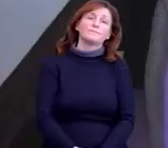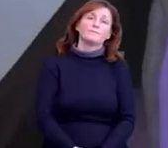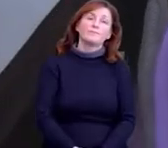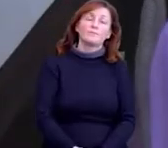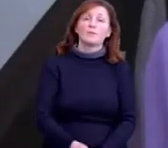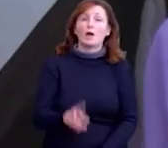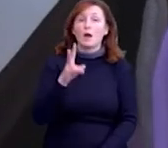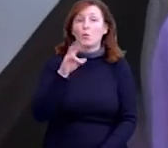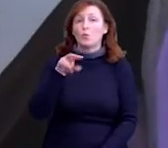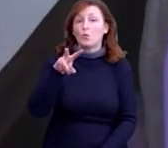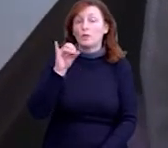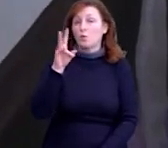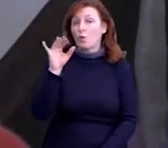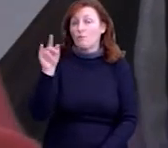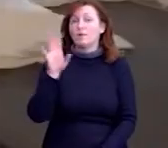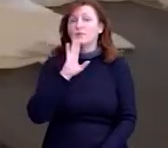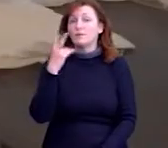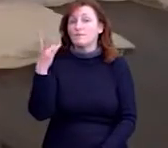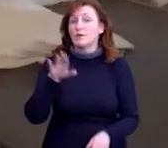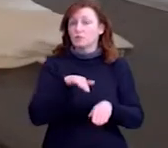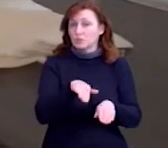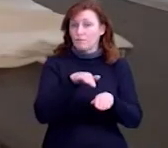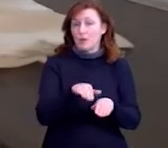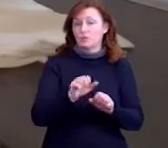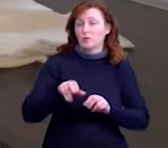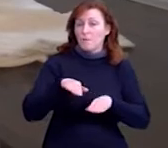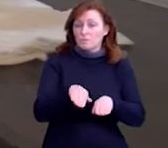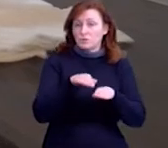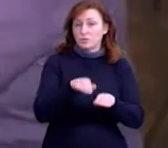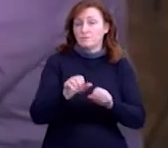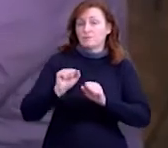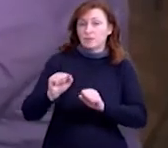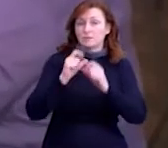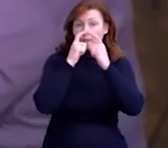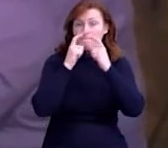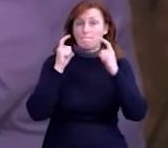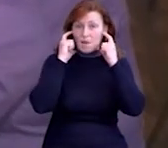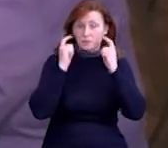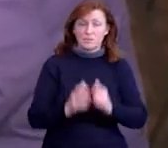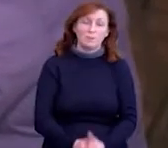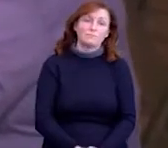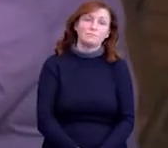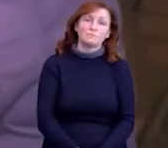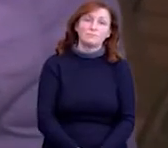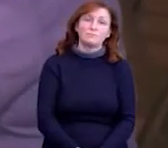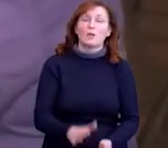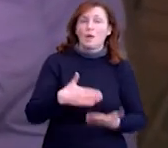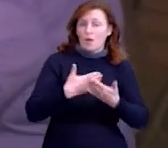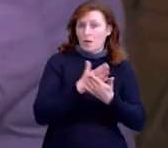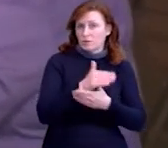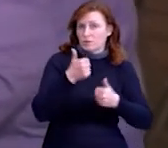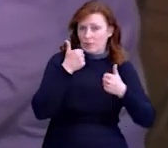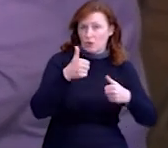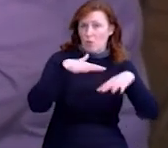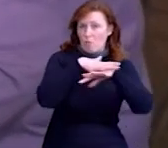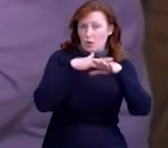А в Куликівці дві швачки територіального центру шиють захисні маски. Це марля у нас давні, качіство хороше, ми